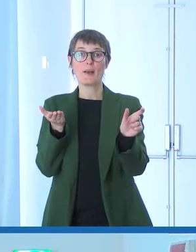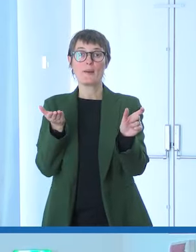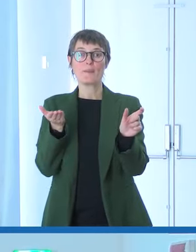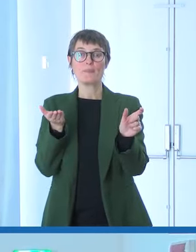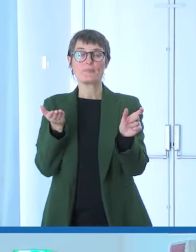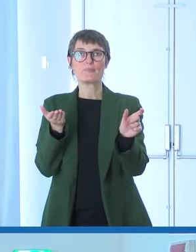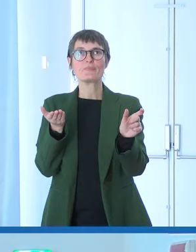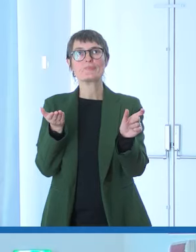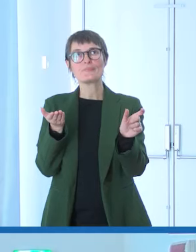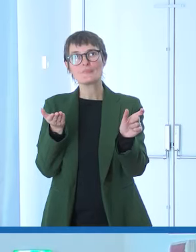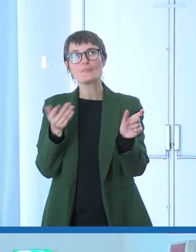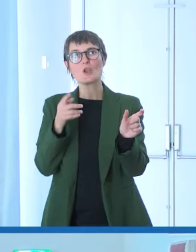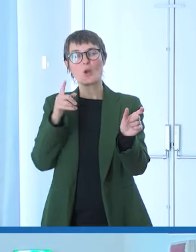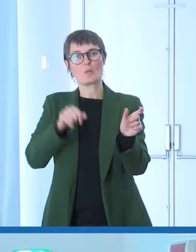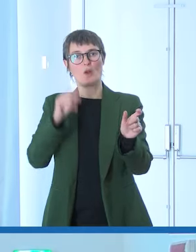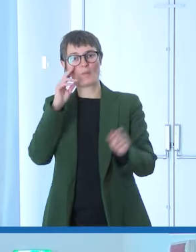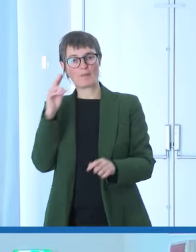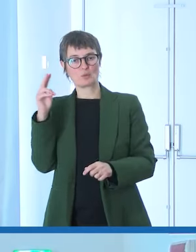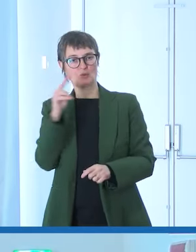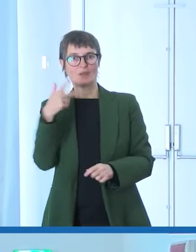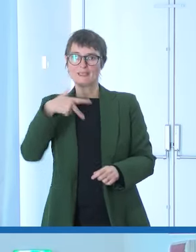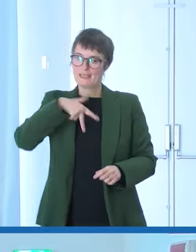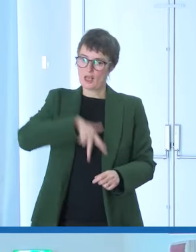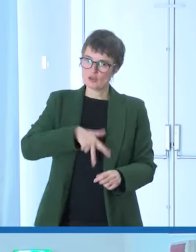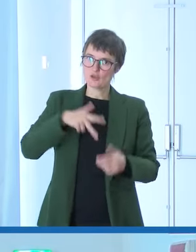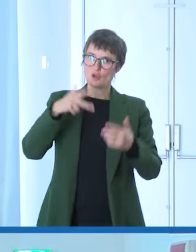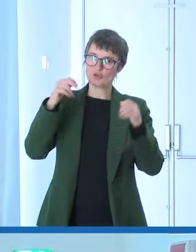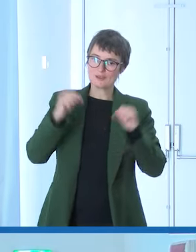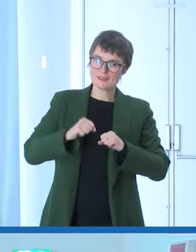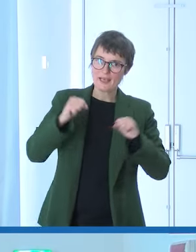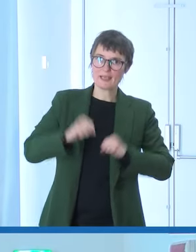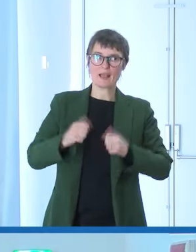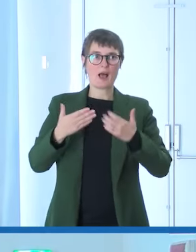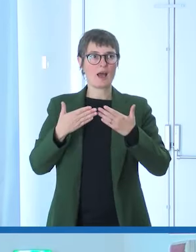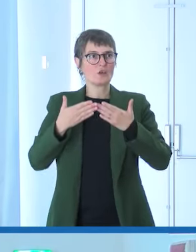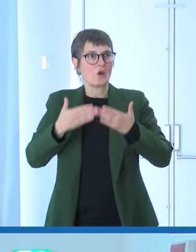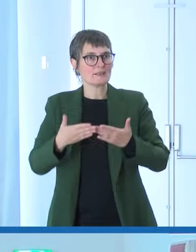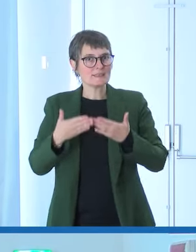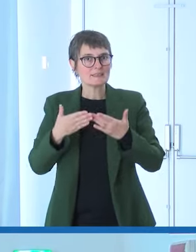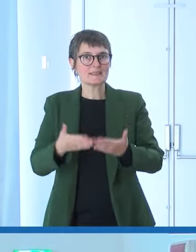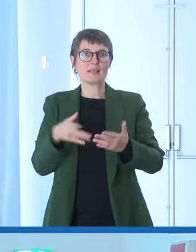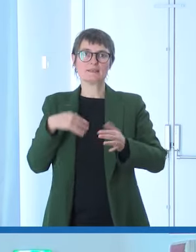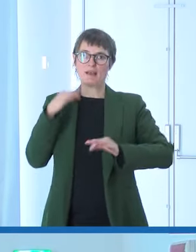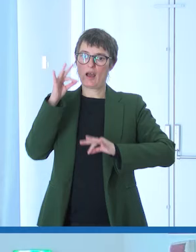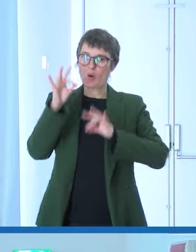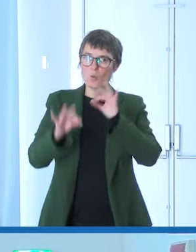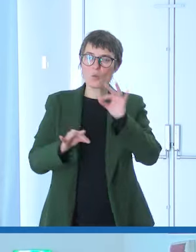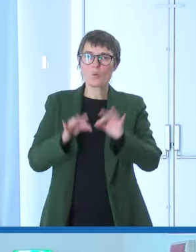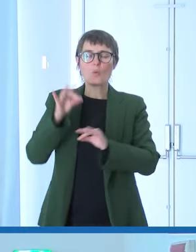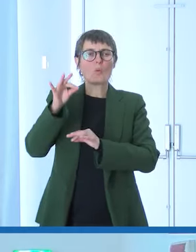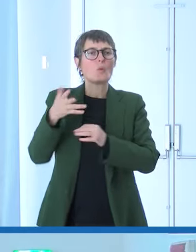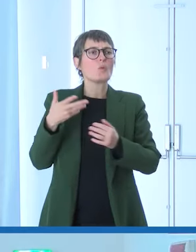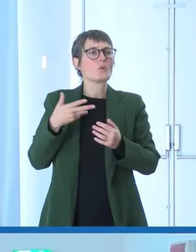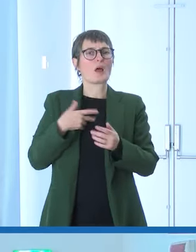sociosanitario, assistenziale, di cura, di presa in carico, usate tutti i sinonimi che volete,